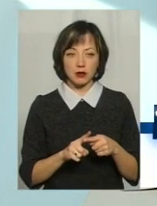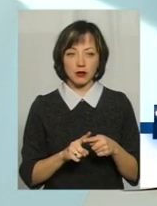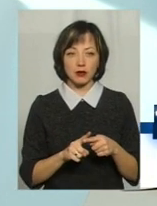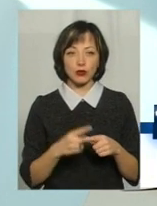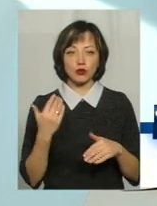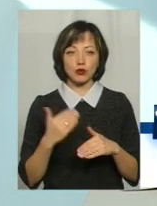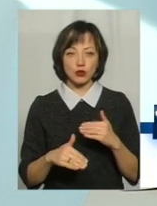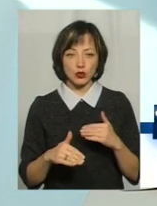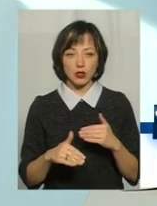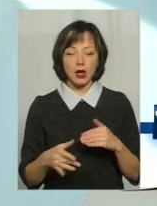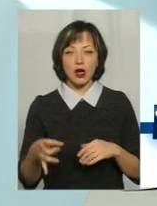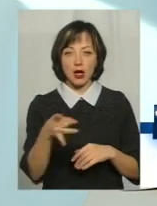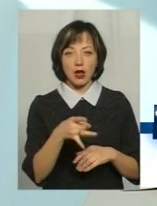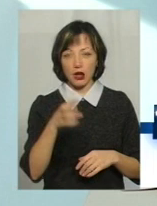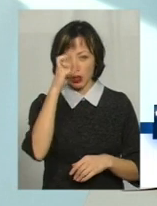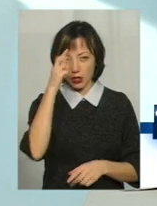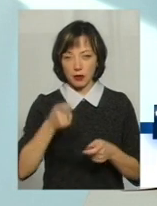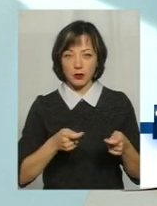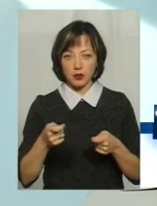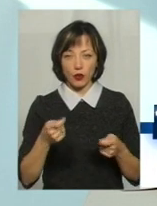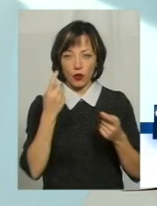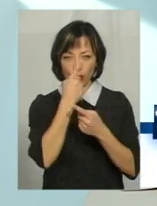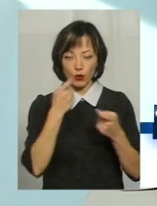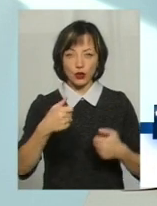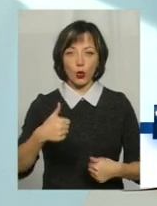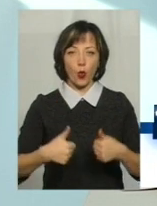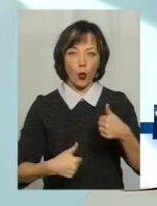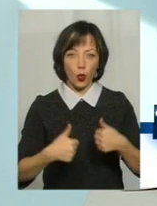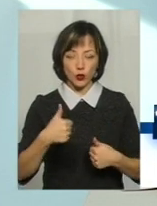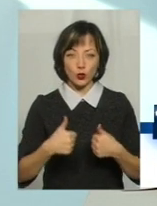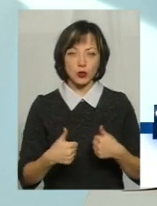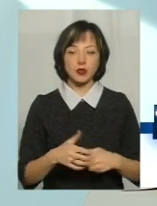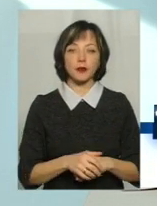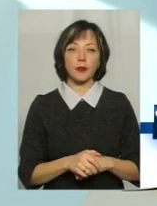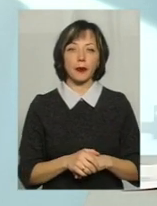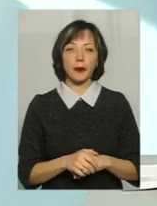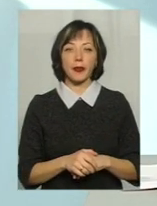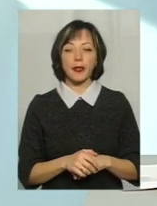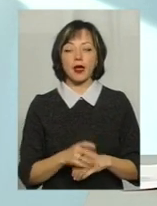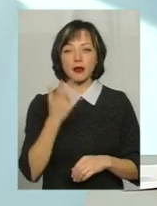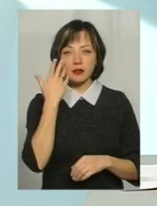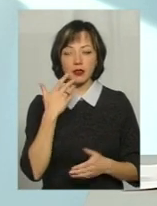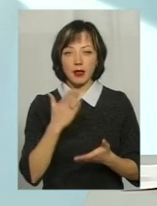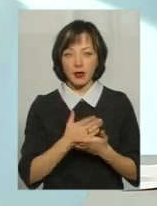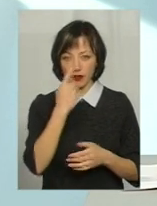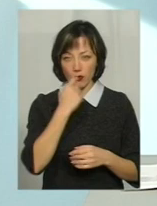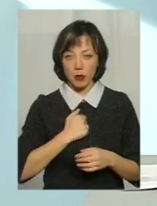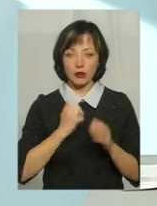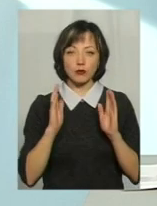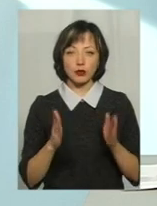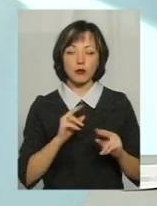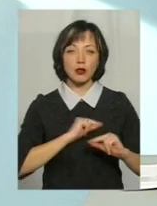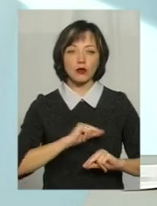ньому вже райдержадміністрація оголошена конкурс. За наявною в нас інформацією, там будуть